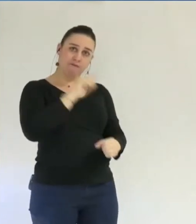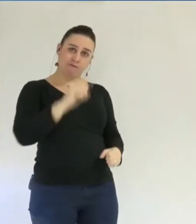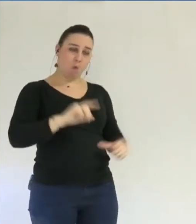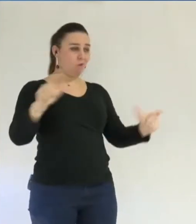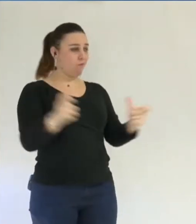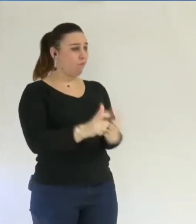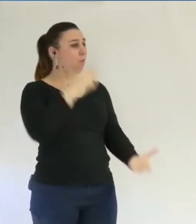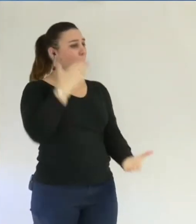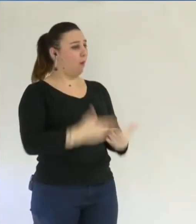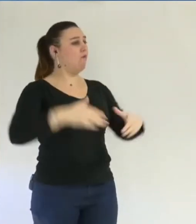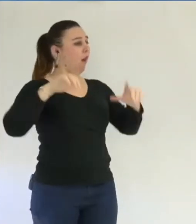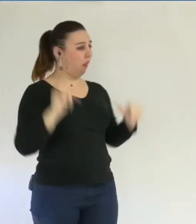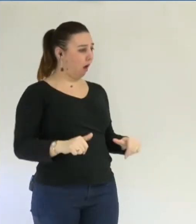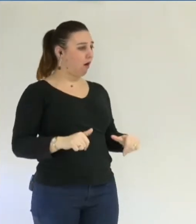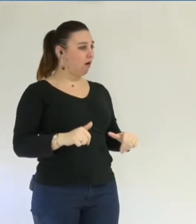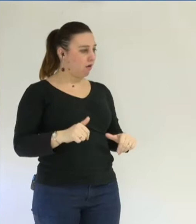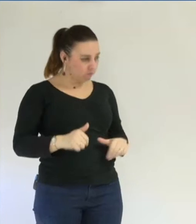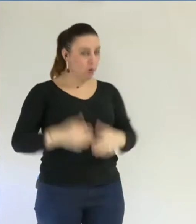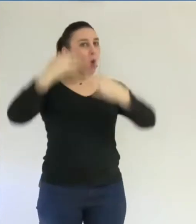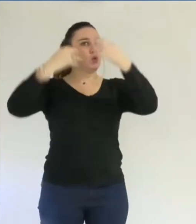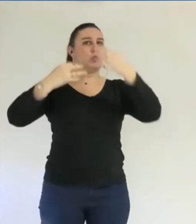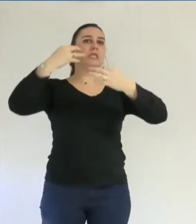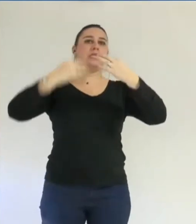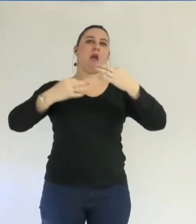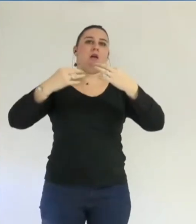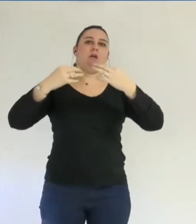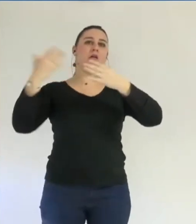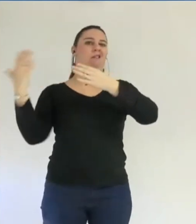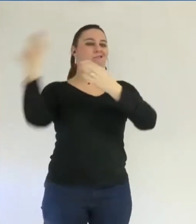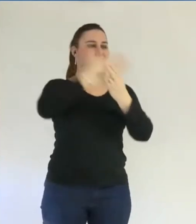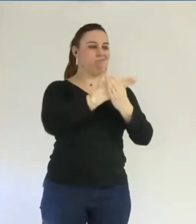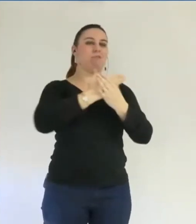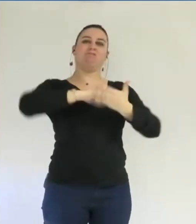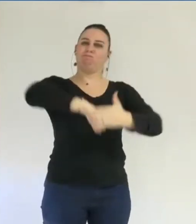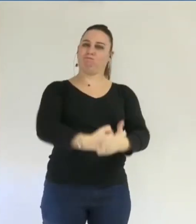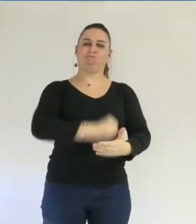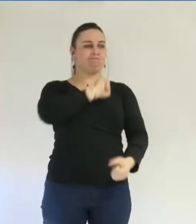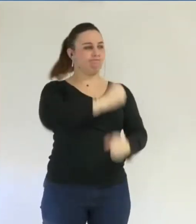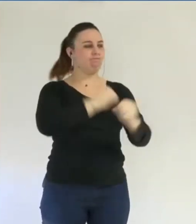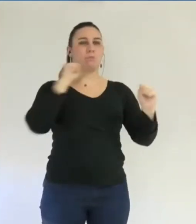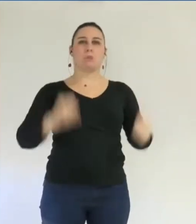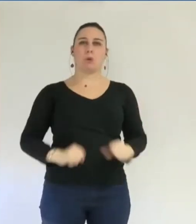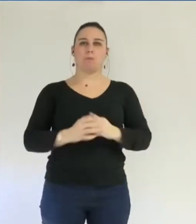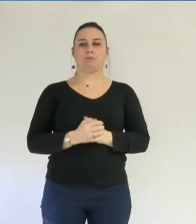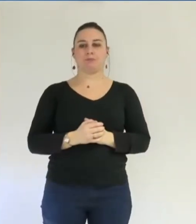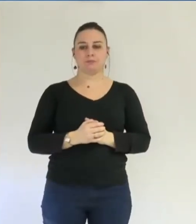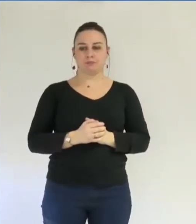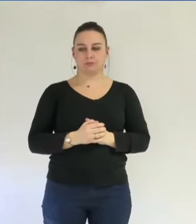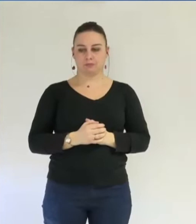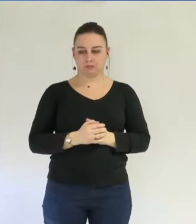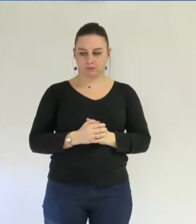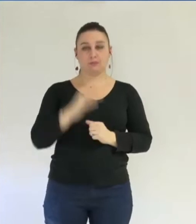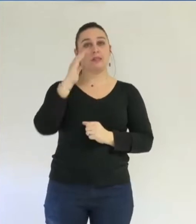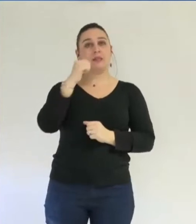établis par l'autorité judiciaire. S'agissant de cela, la Chambre